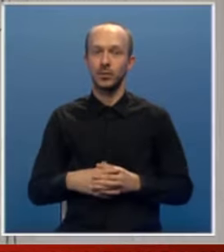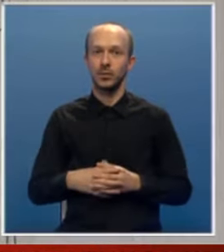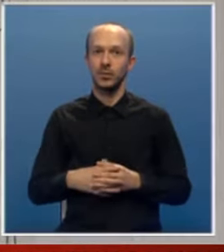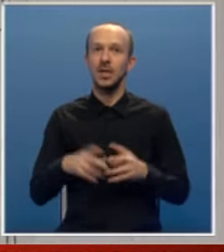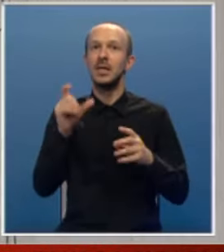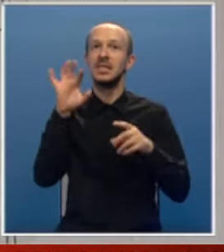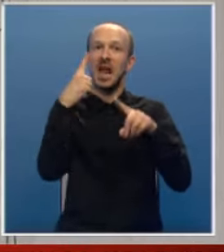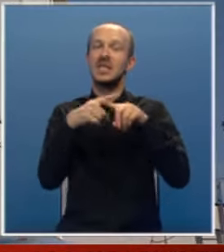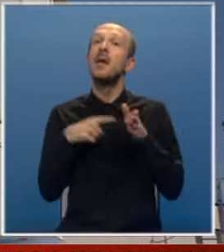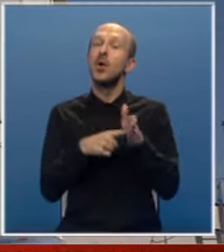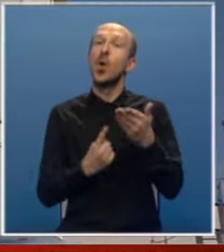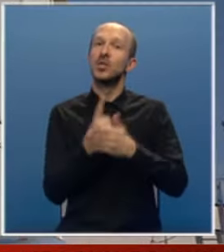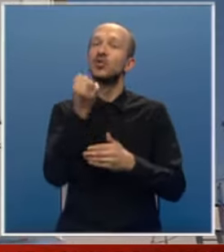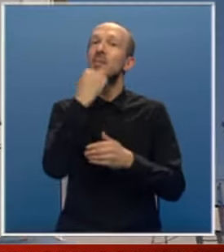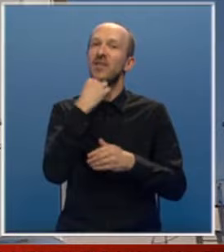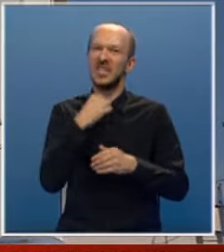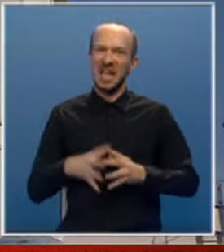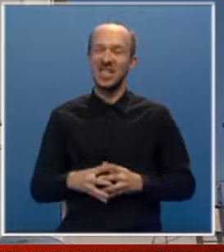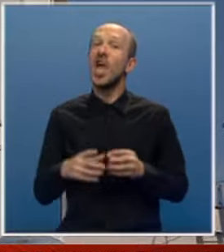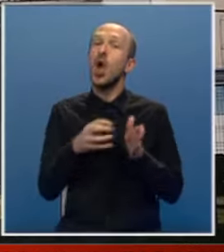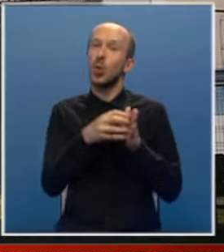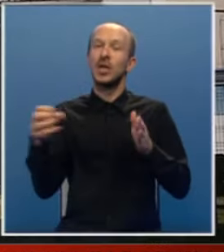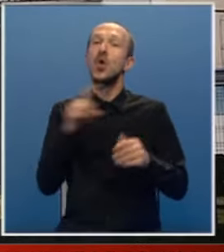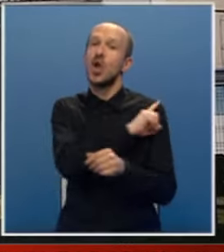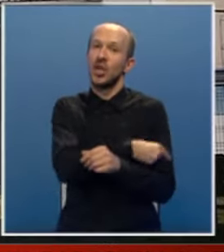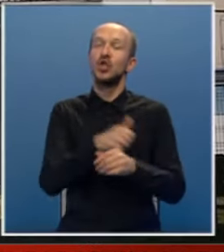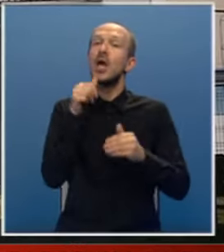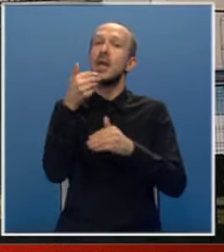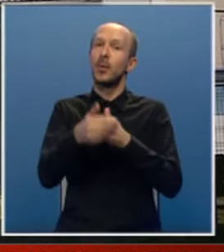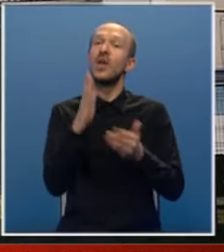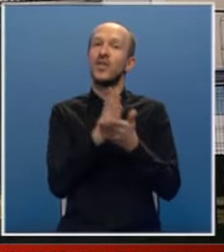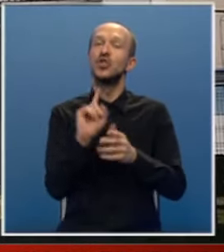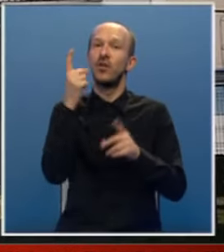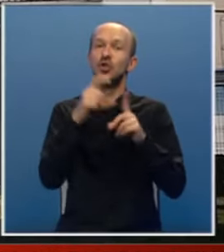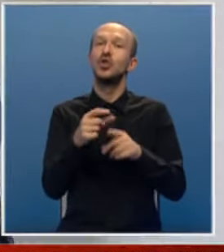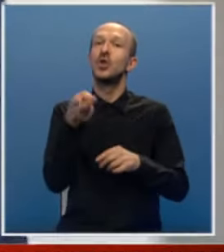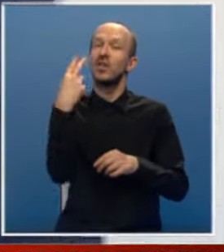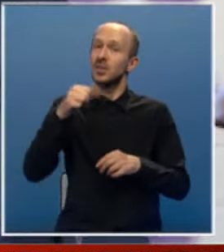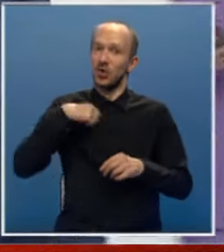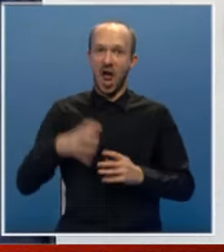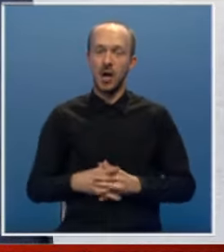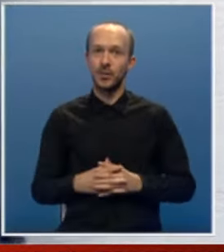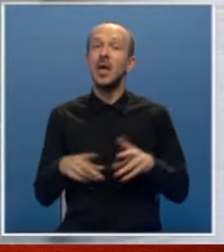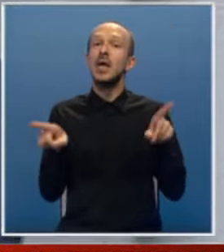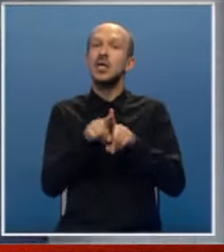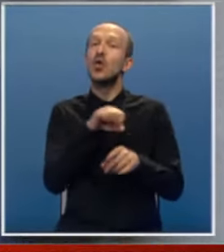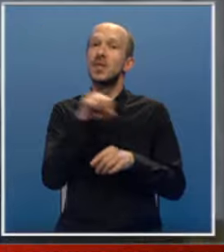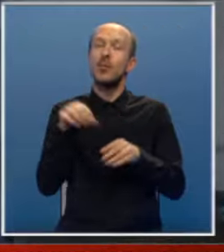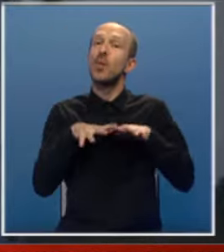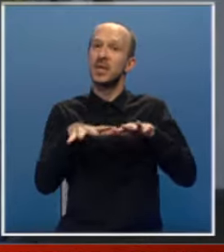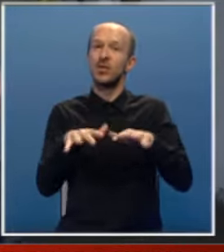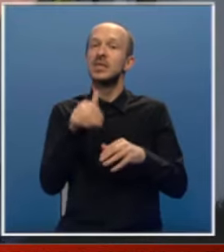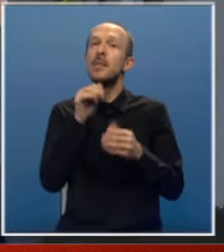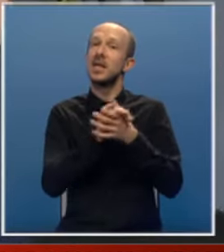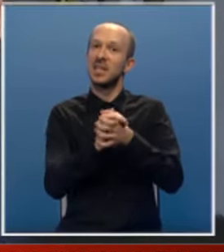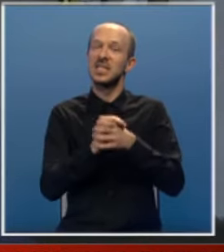Celeks primjer uspješne privatizacije kontinuirano jača i napreduje već više od dvije decenije. Istom dinamikom razvijelo